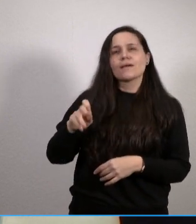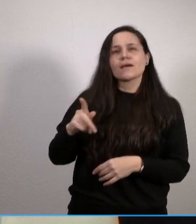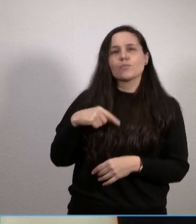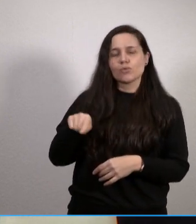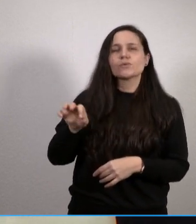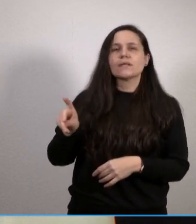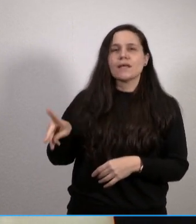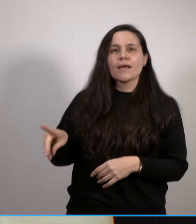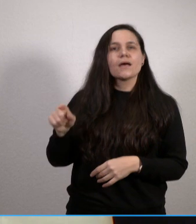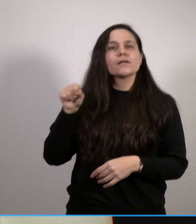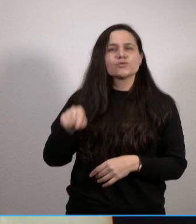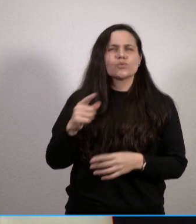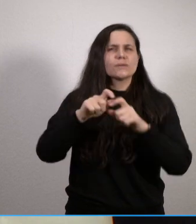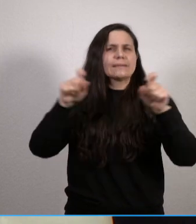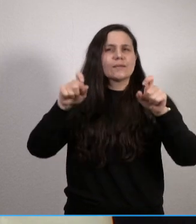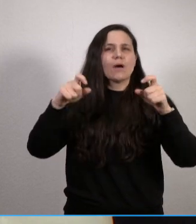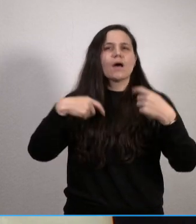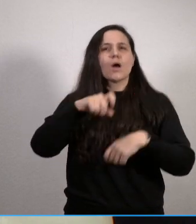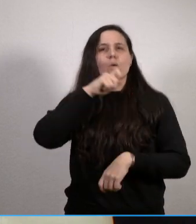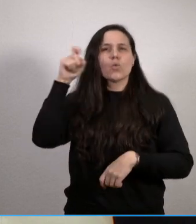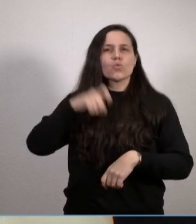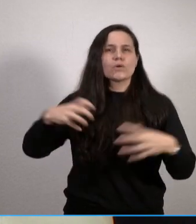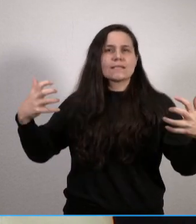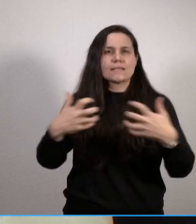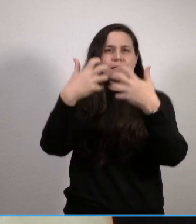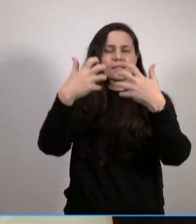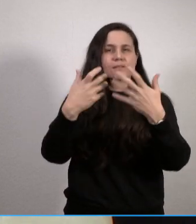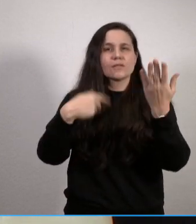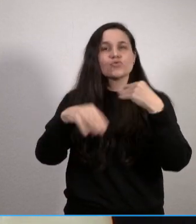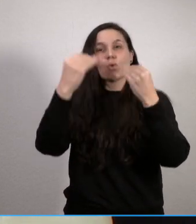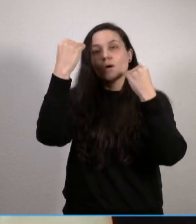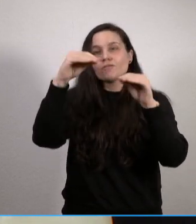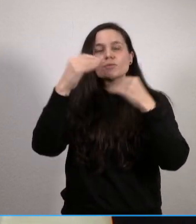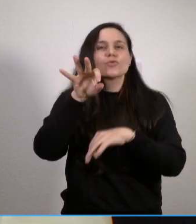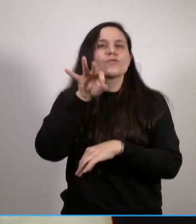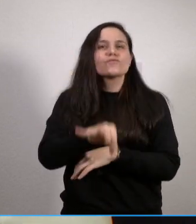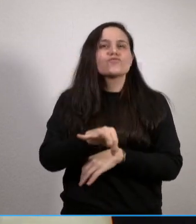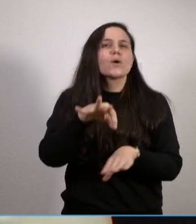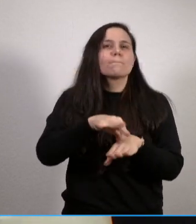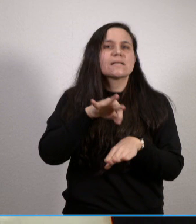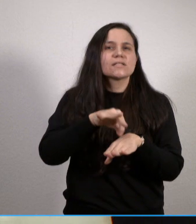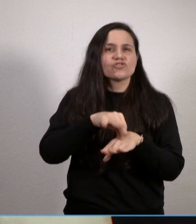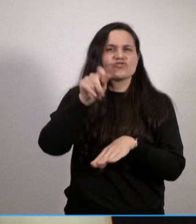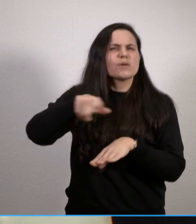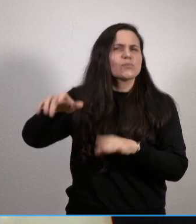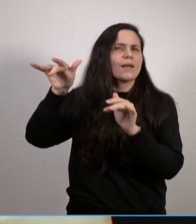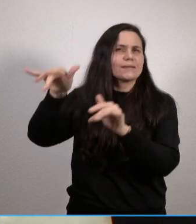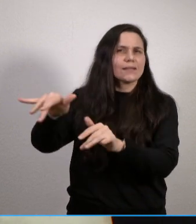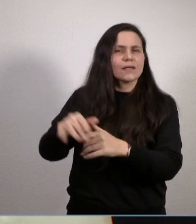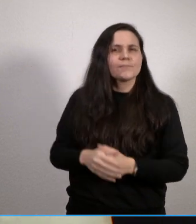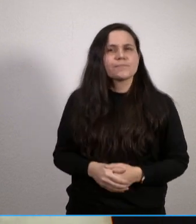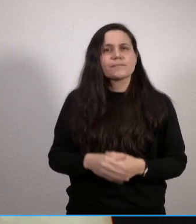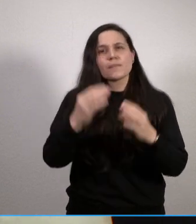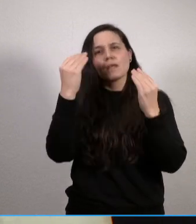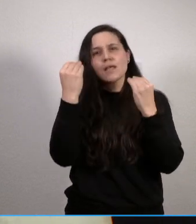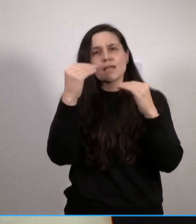zum Thema Ukraine, Krieg, Informationen für medizinisches Personal zum Beispiel vorhalten. Die Infos zum